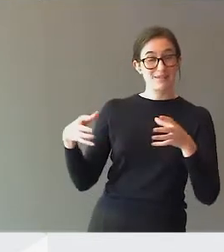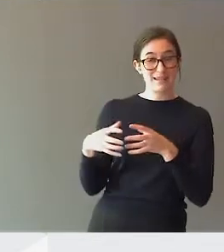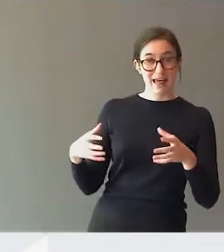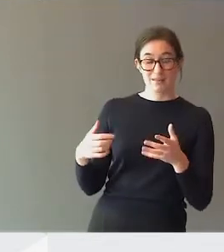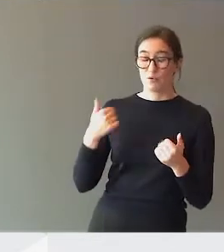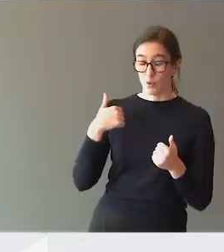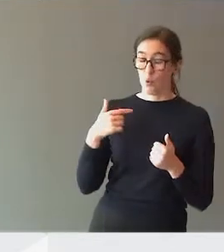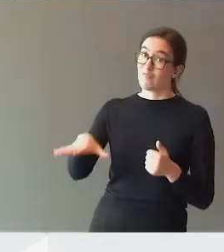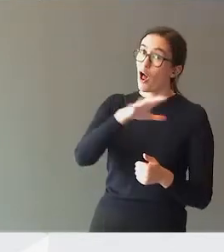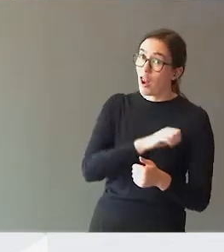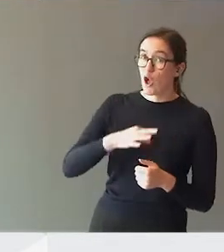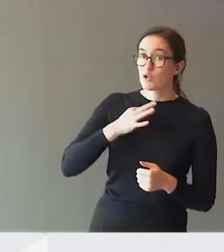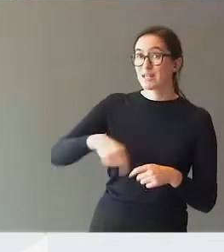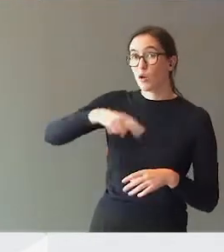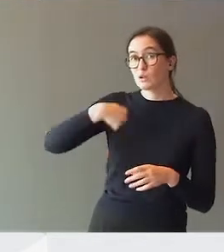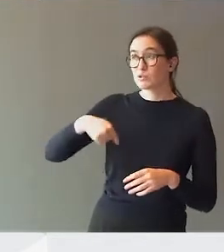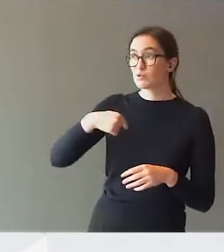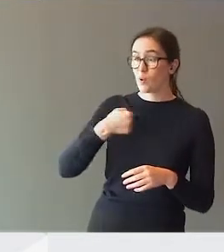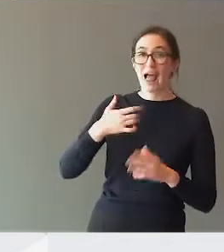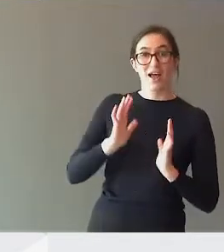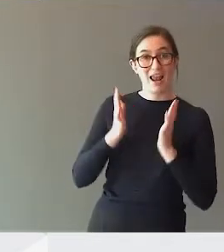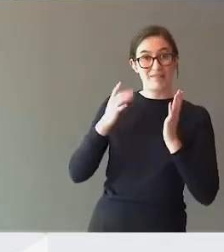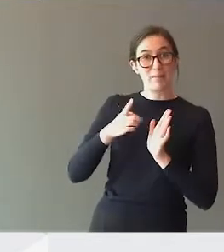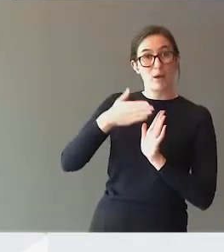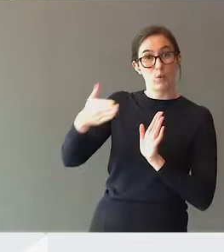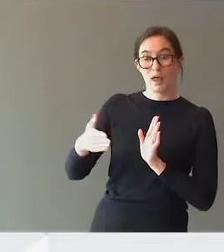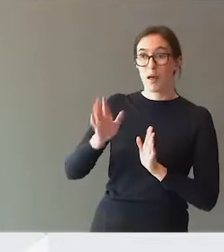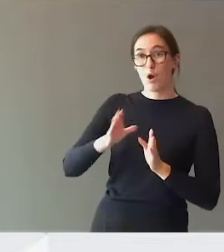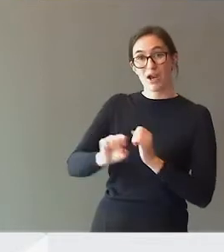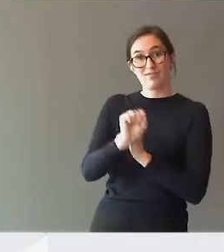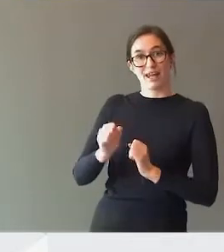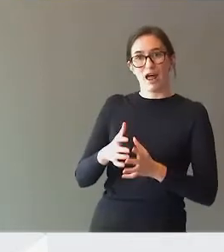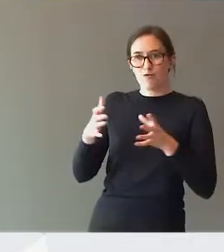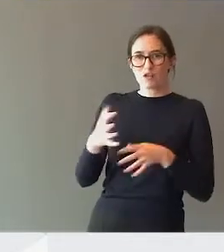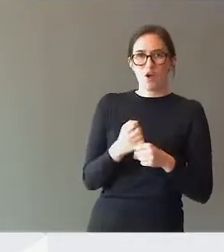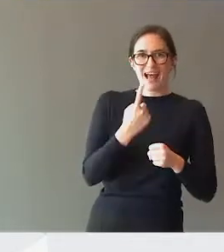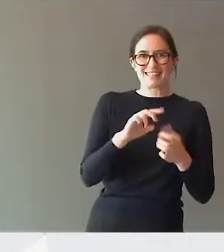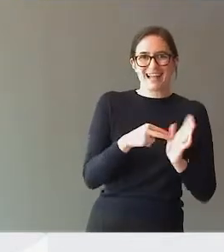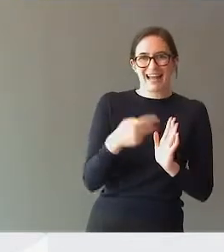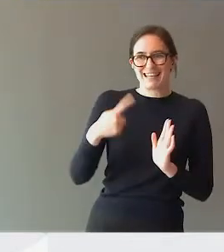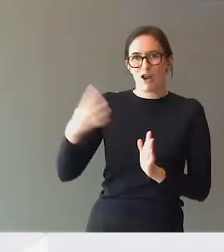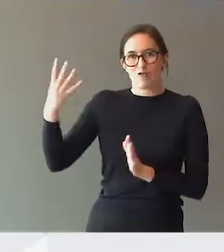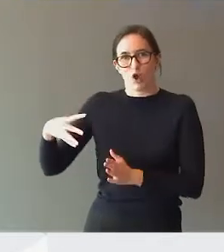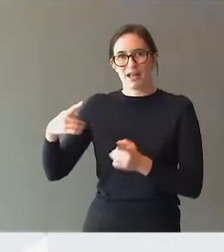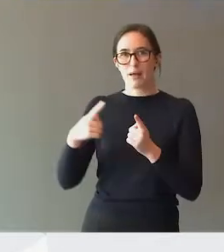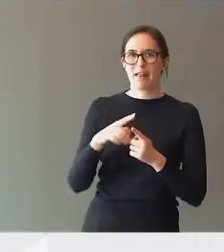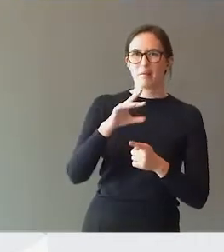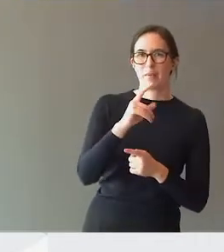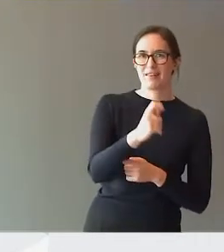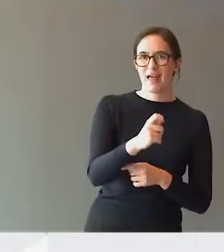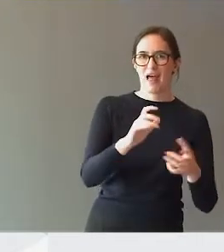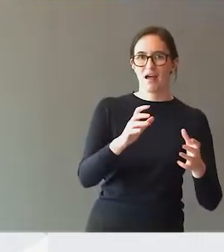har levd i en periode hvor barnevernet har vokst fra én stilling til 40 stillinger, mens PP-tjenesten har vokst fra fem til ti.